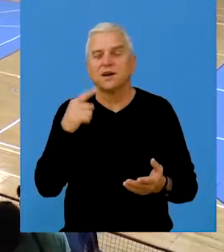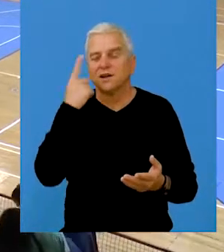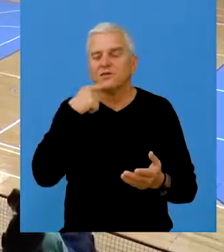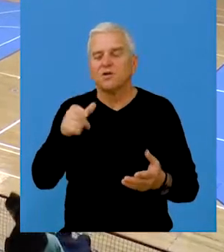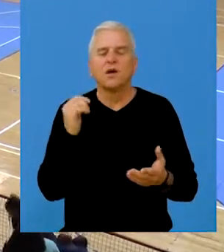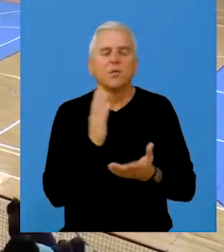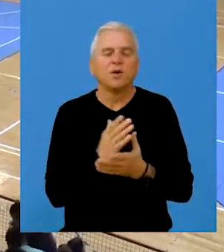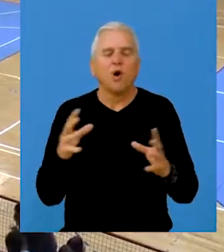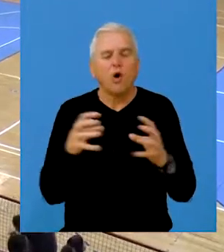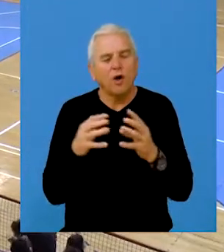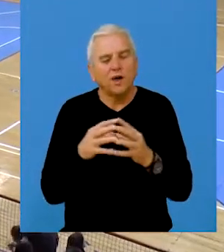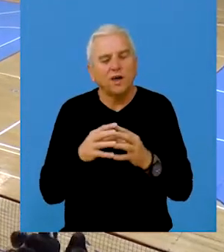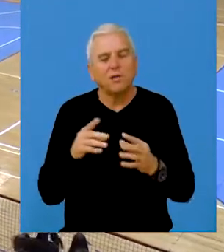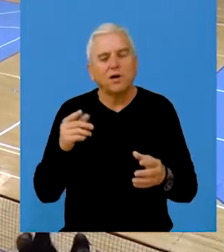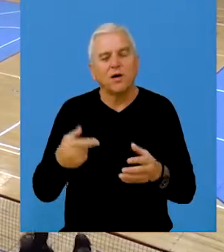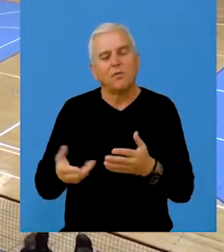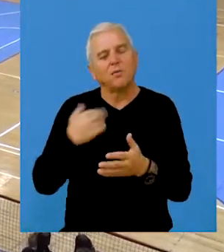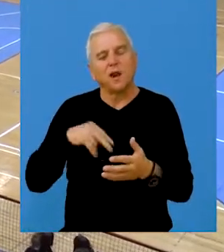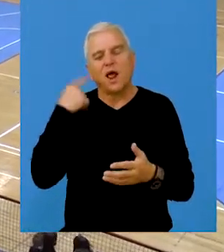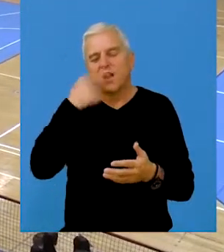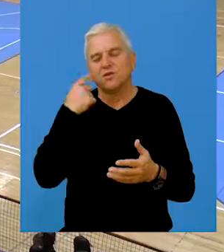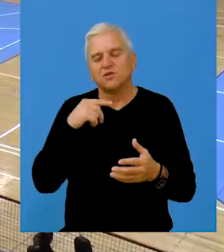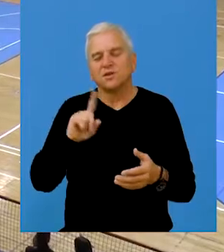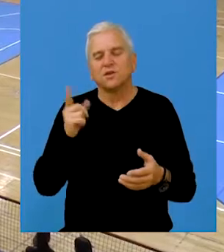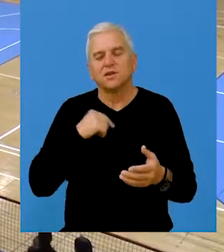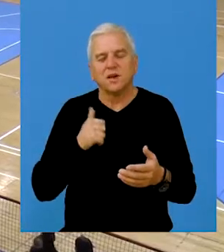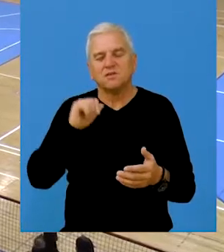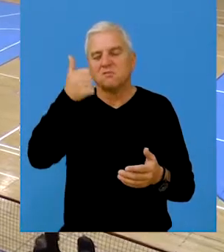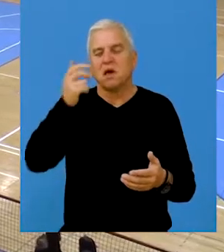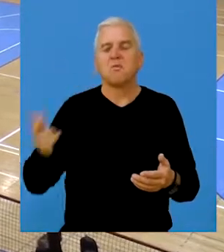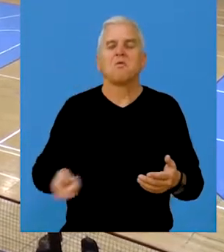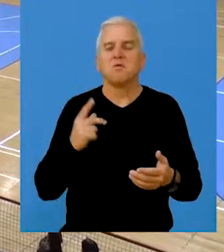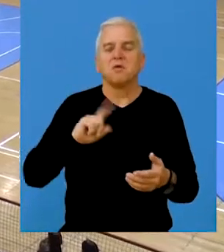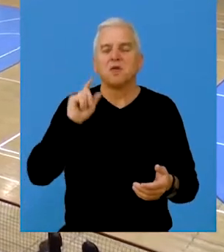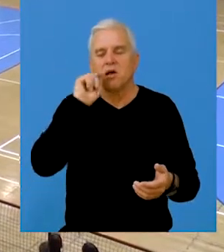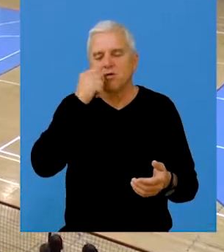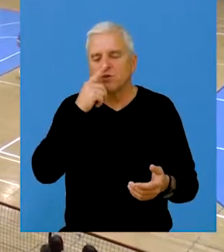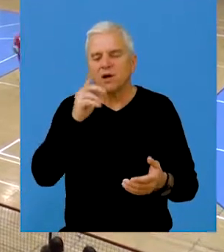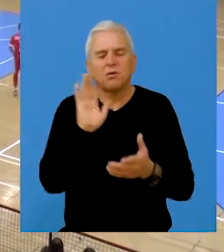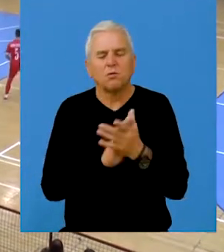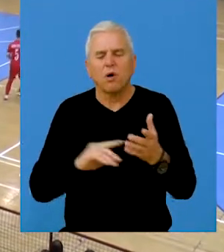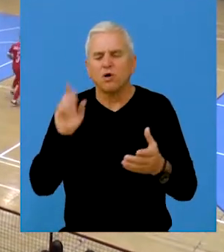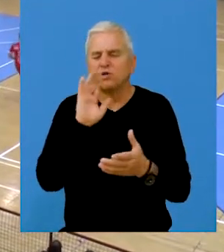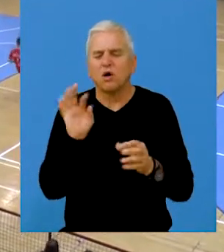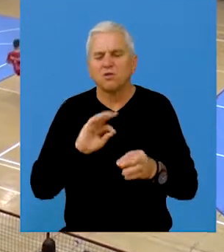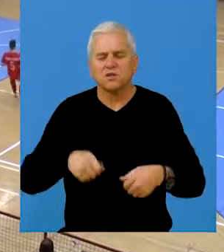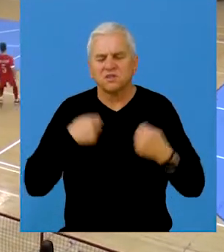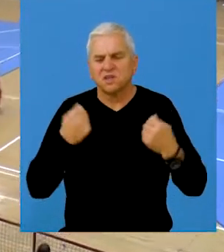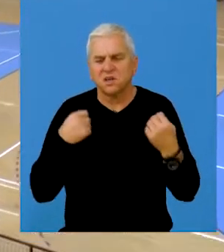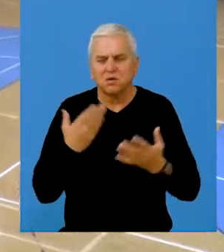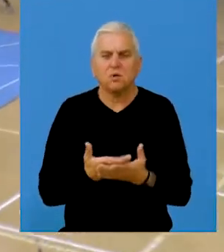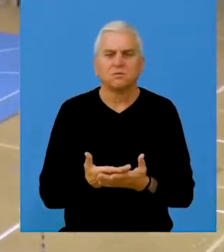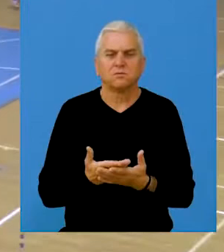njemu je bio kolektiv pre ličnog nekog interesova. Nikada se nije, na primjer, ljutio ako nije započeo utakvicu, ako se nije